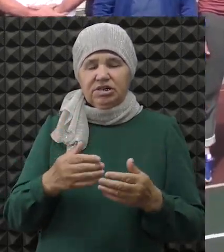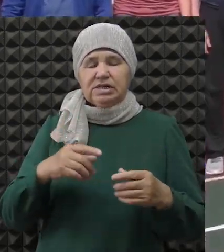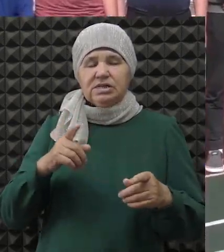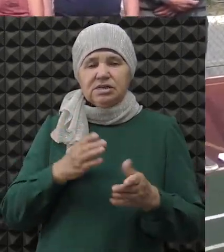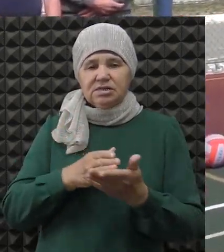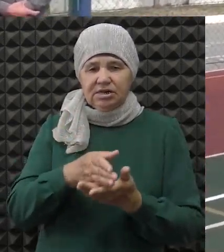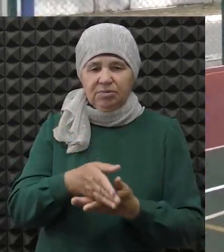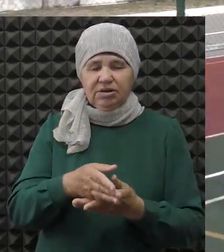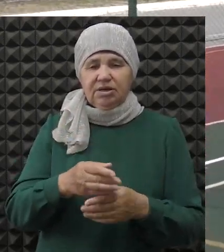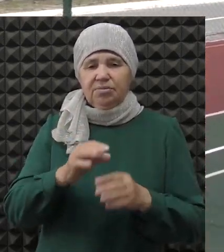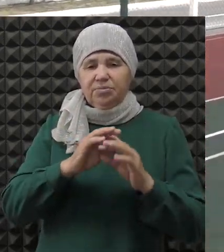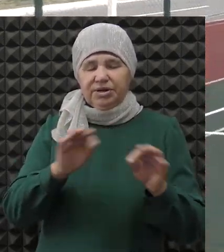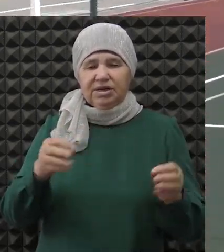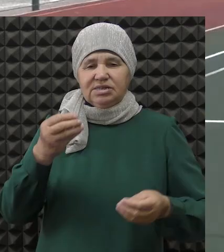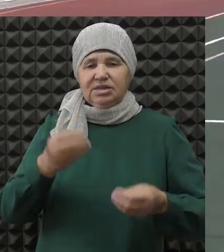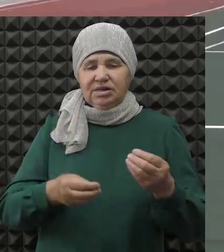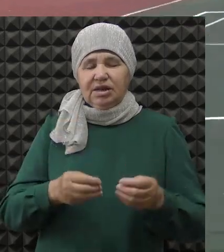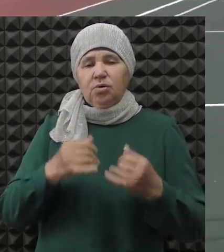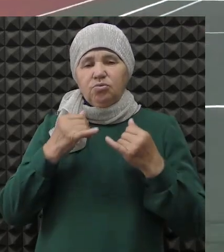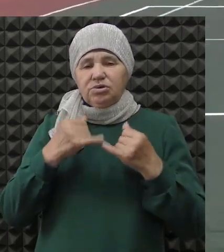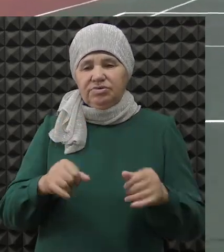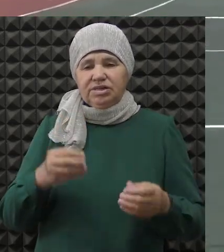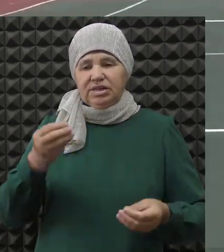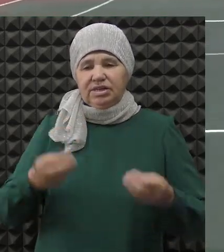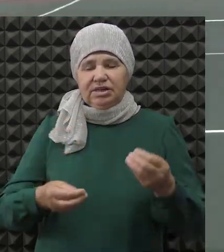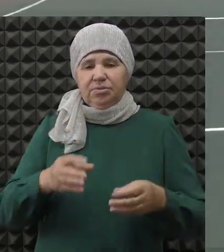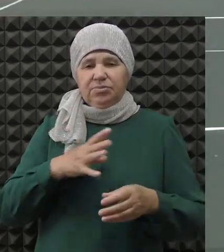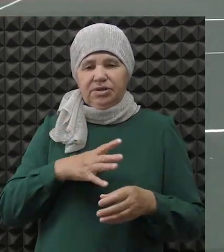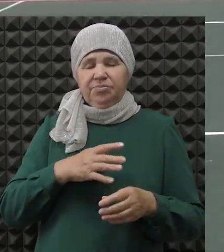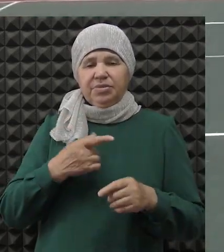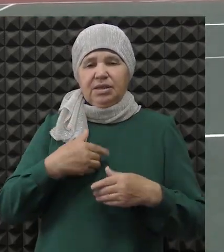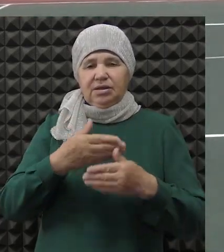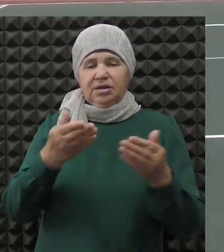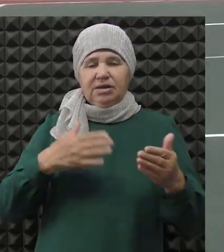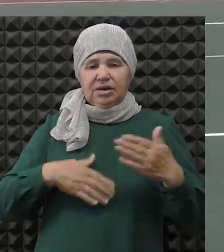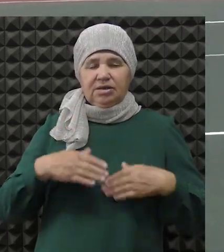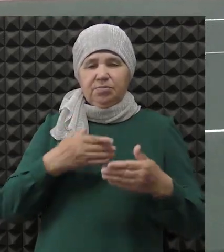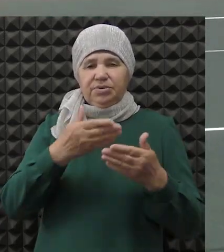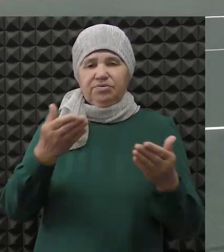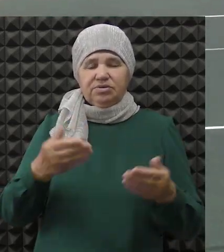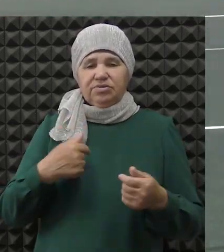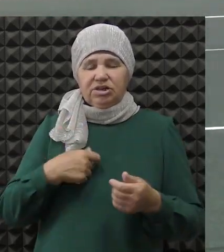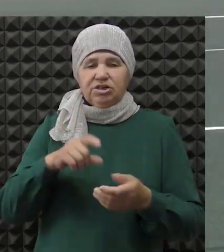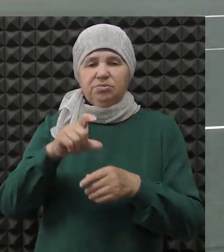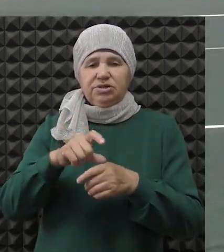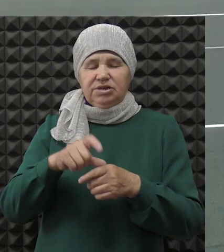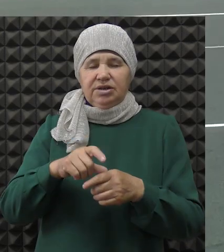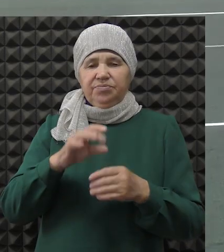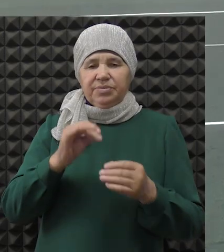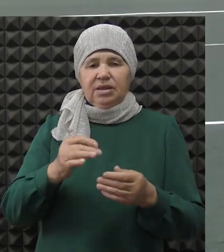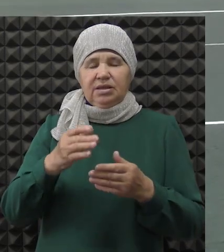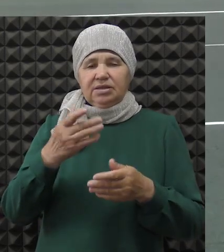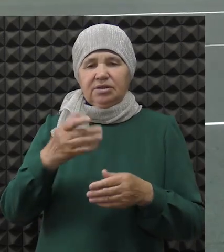стремления. Очень прекрасная игра, очень удивительная игра была. Аль-хамдалля, и мы рады приветствовать вас в нашей мечети.